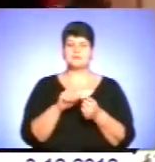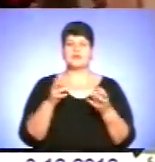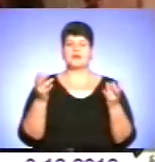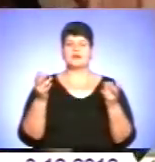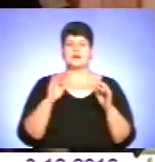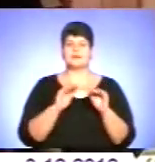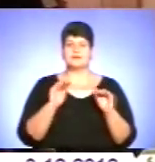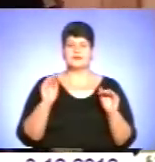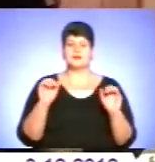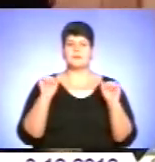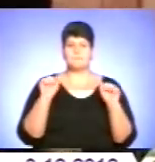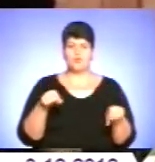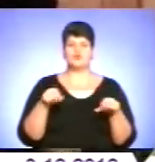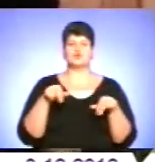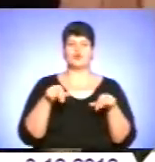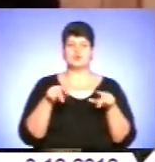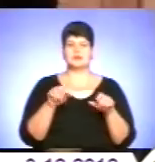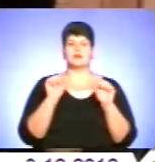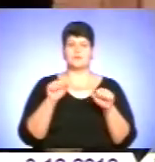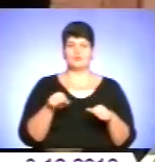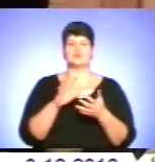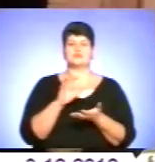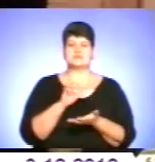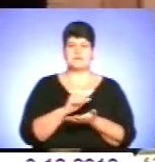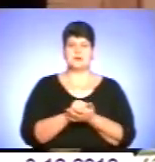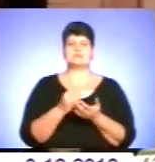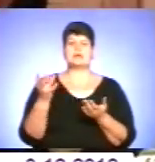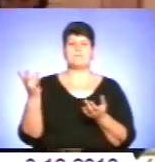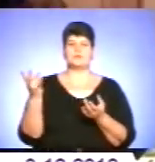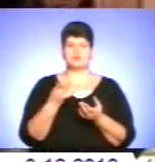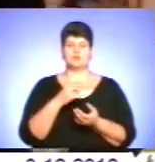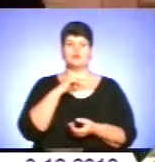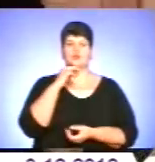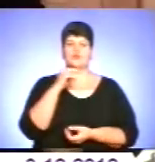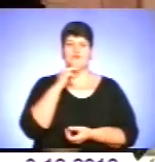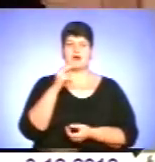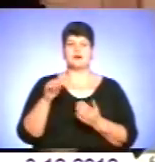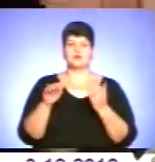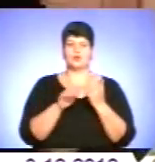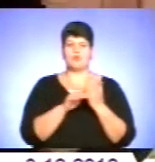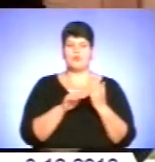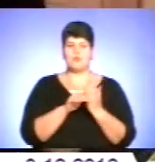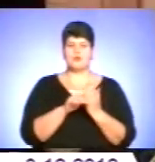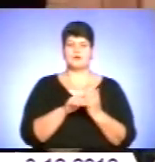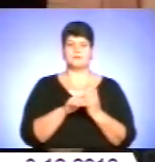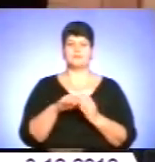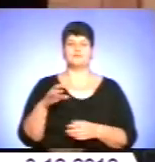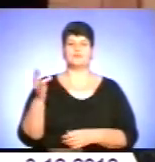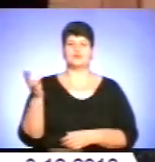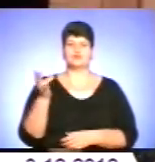можуть ходити, займатися, вони потребують уваги, допомоги, потребують